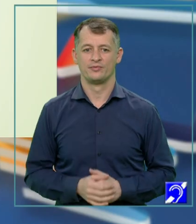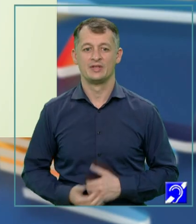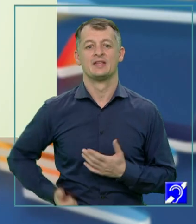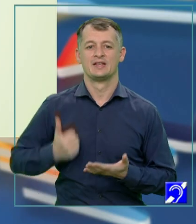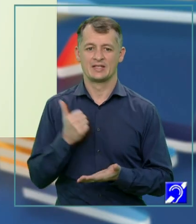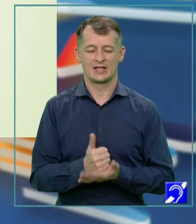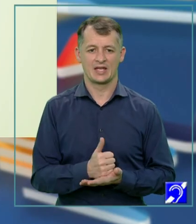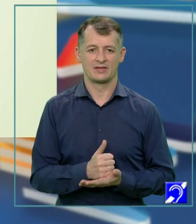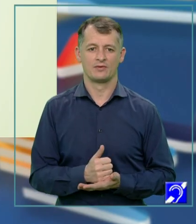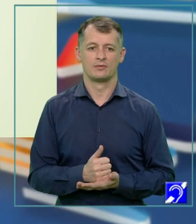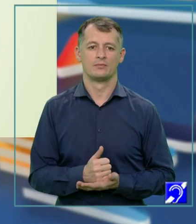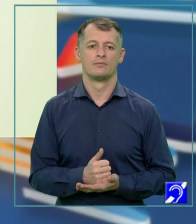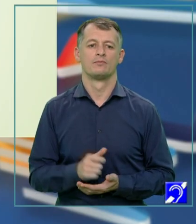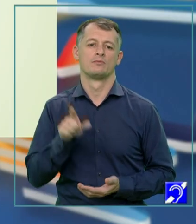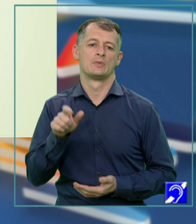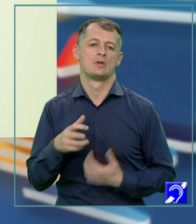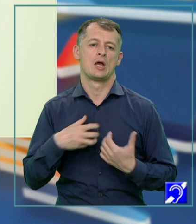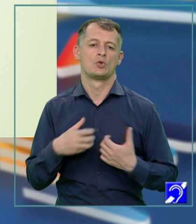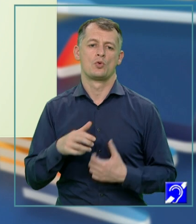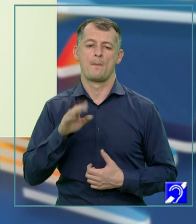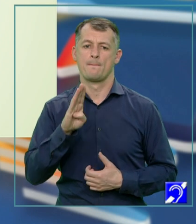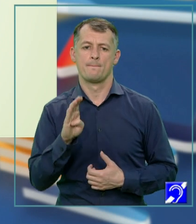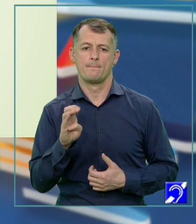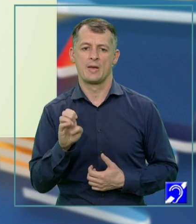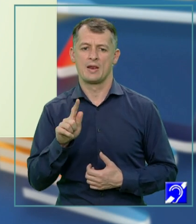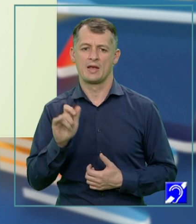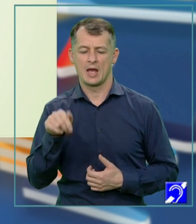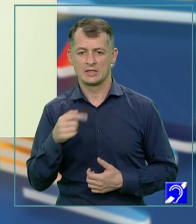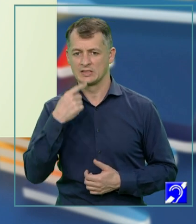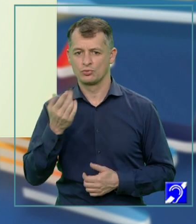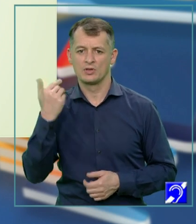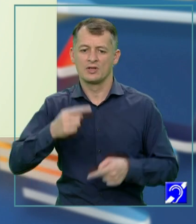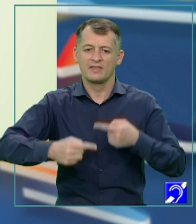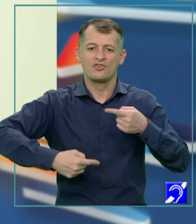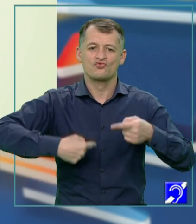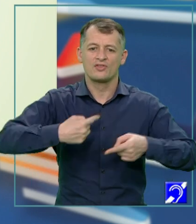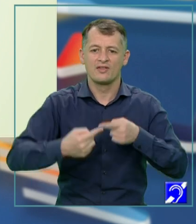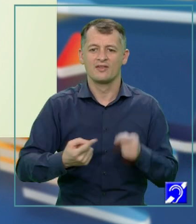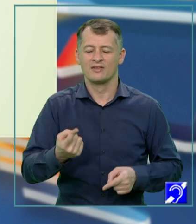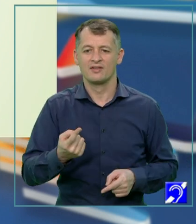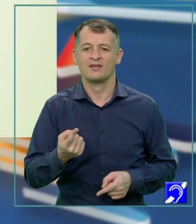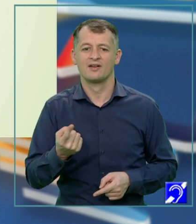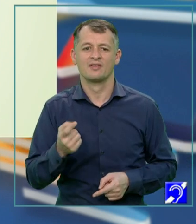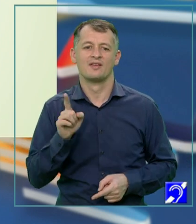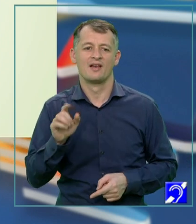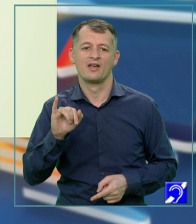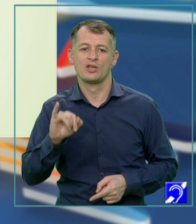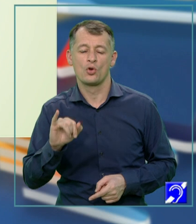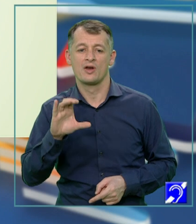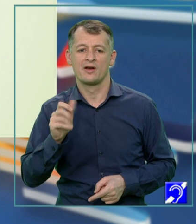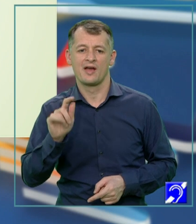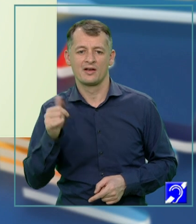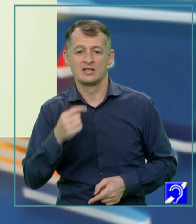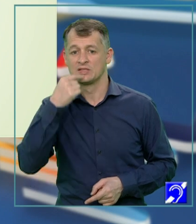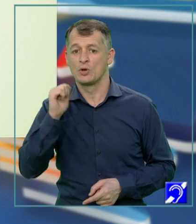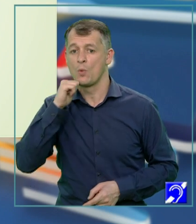-adevăr, maestrul Radu Beligana afirmă că e descendentul lui Ion Creangă. Municul meu dinspre tată era preot, adică tot un fel de